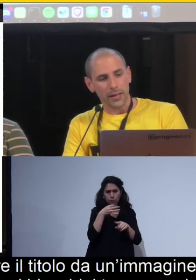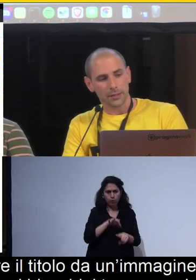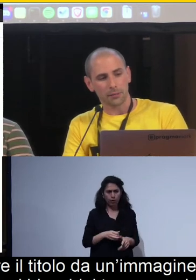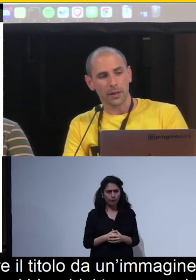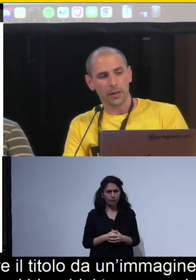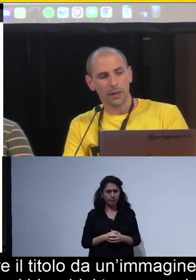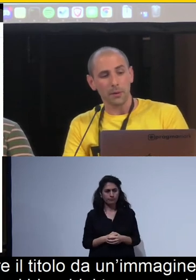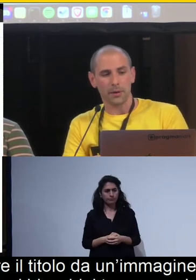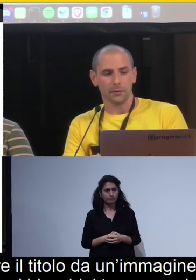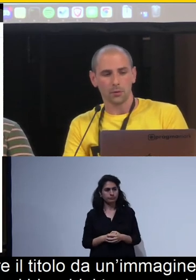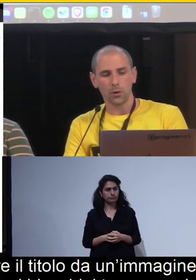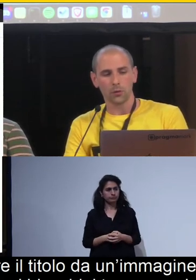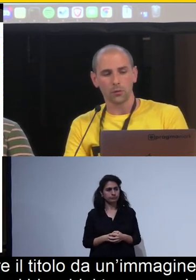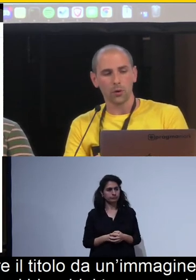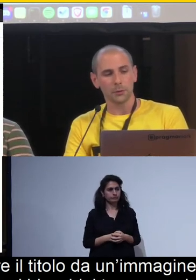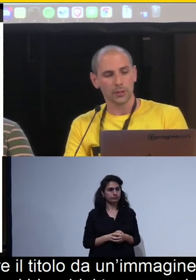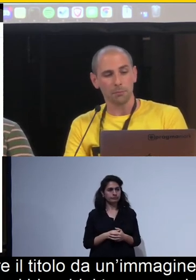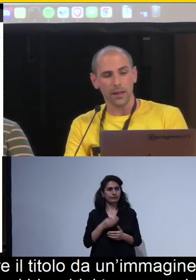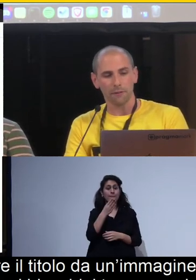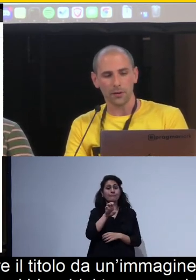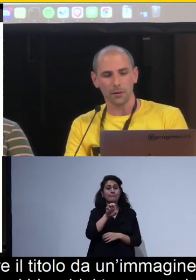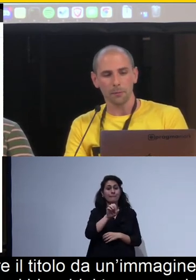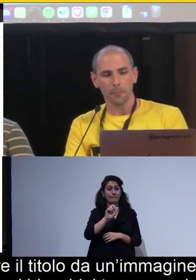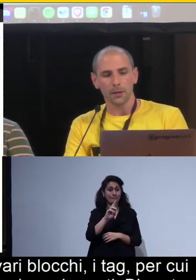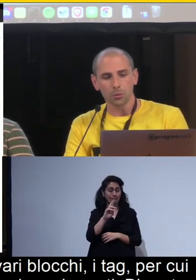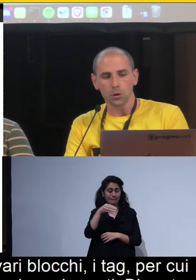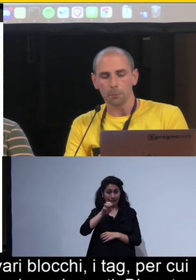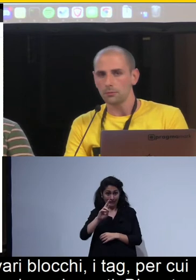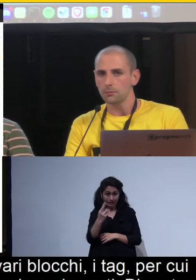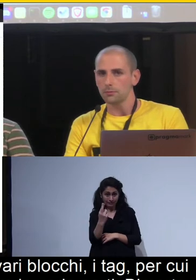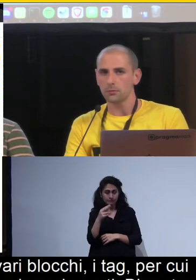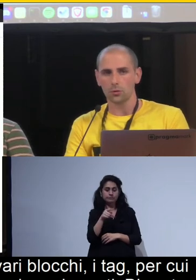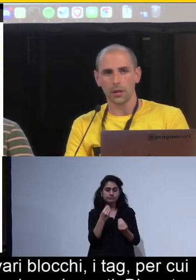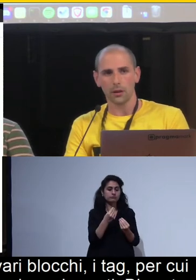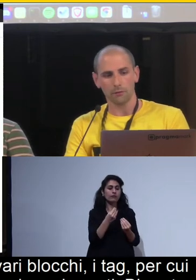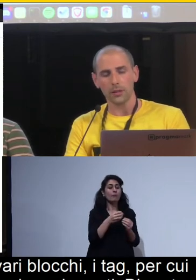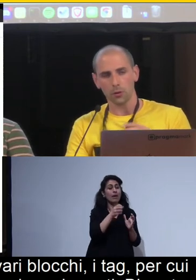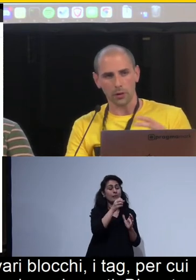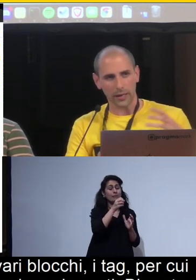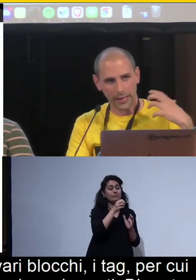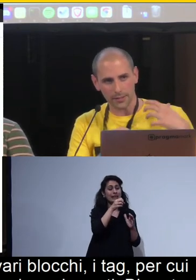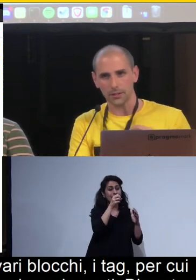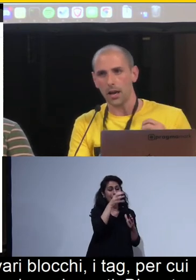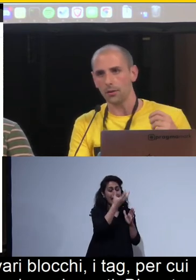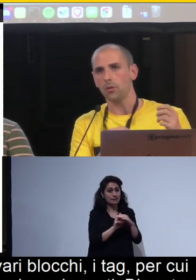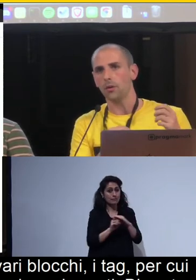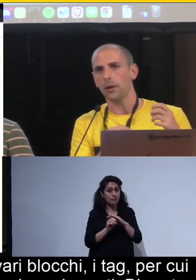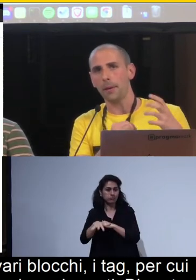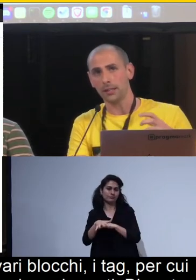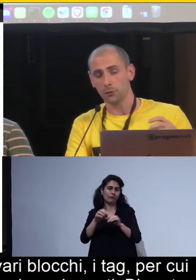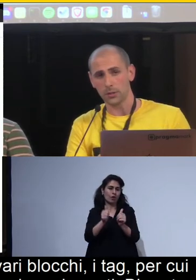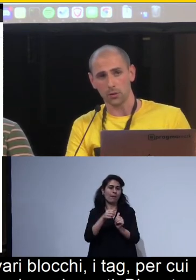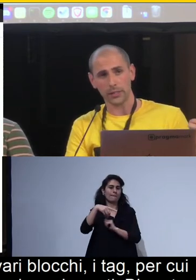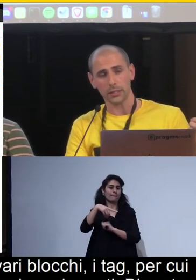Beamer Text. Beamer. Quello che esportate in PDF, purtroppo, vedendo le carenze che si hanno,